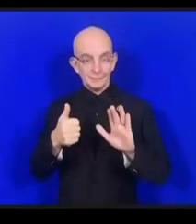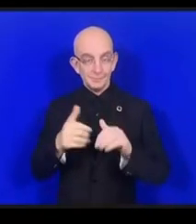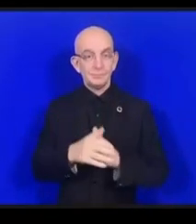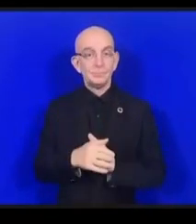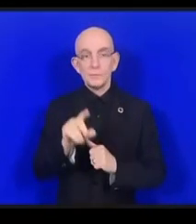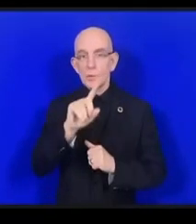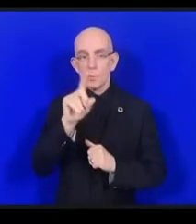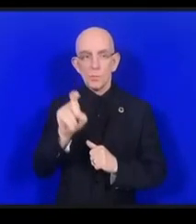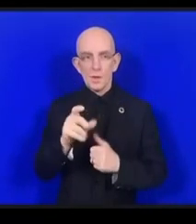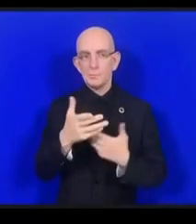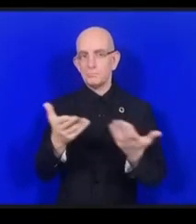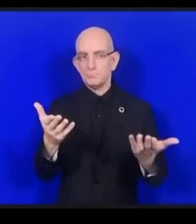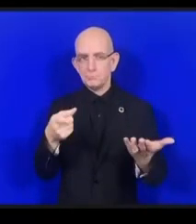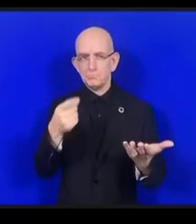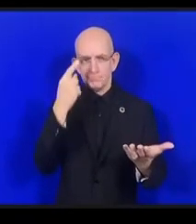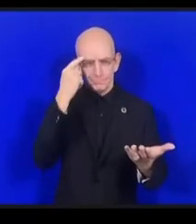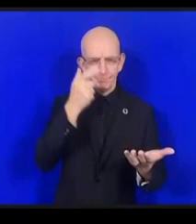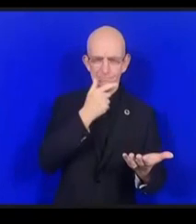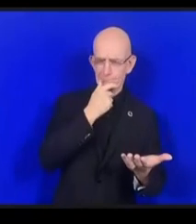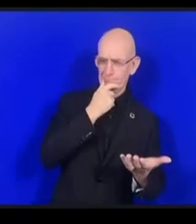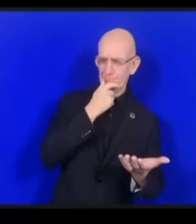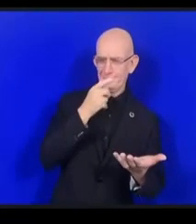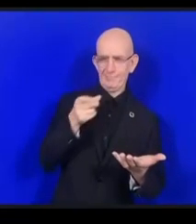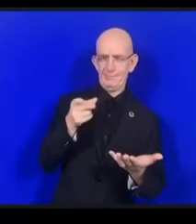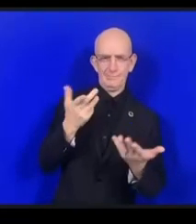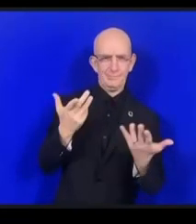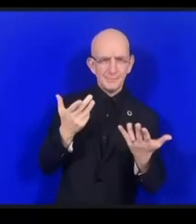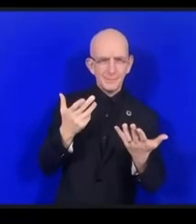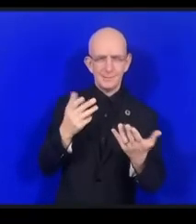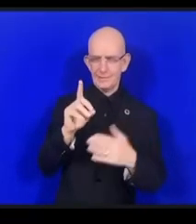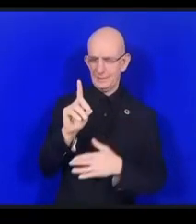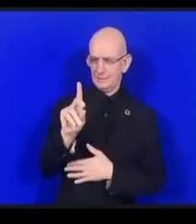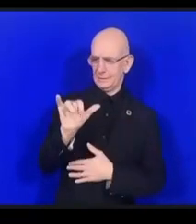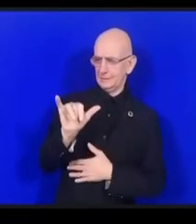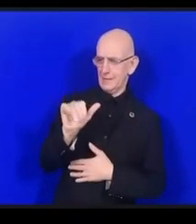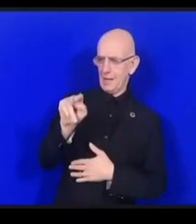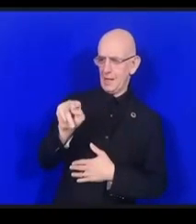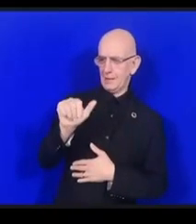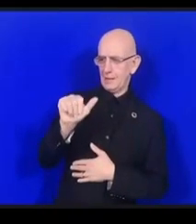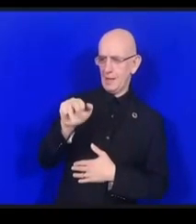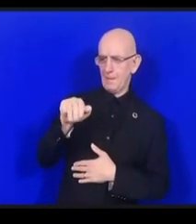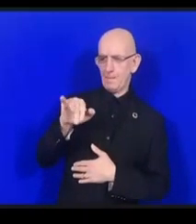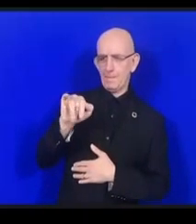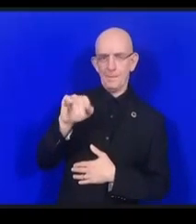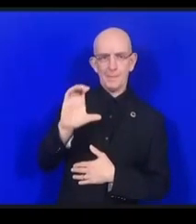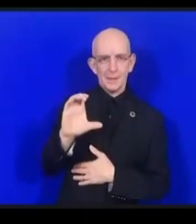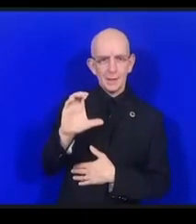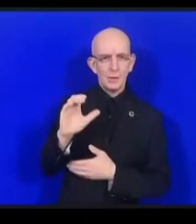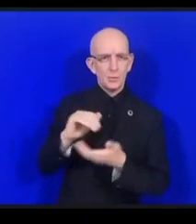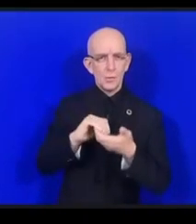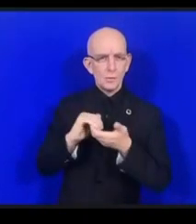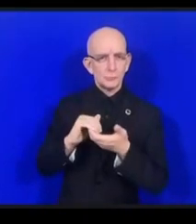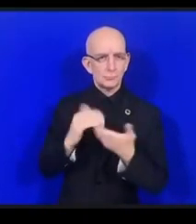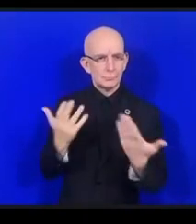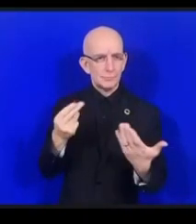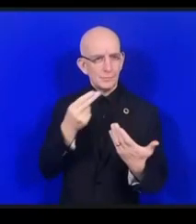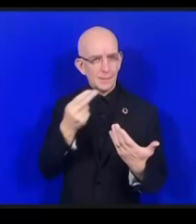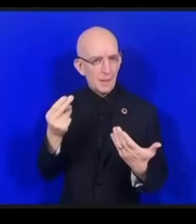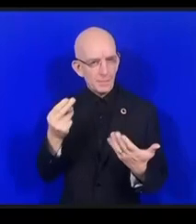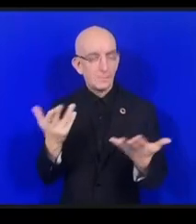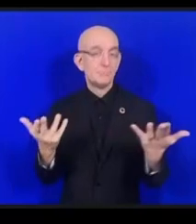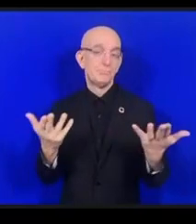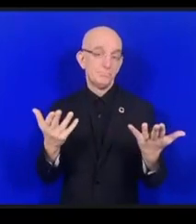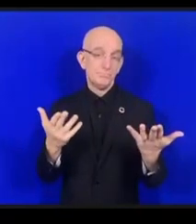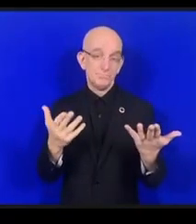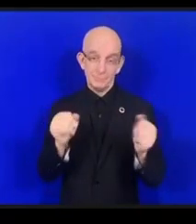les appelle-t-on ainsi ? C'est tout simplement que certains voulaient que le FGI soit quelque chose